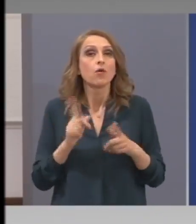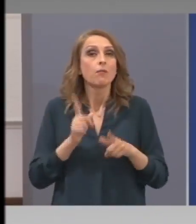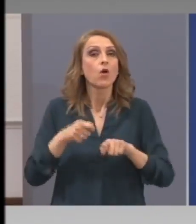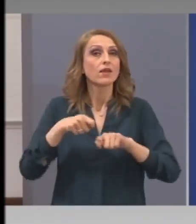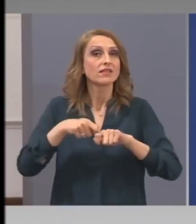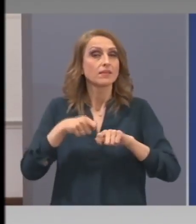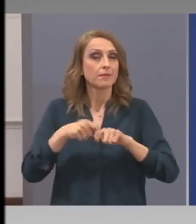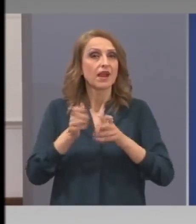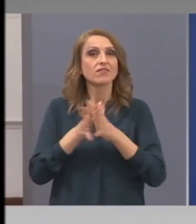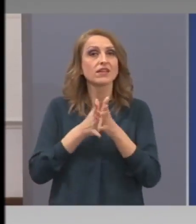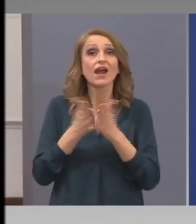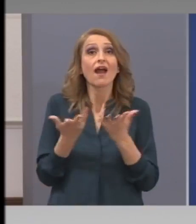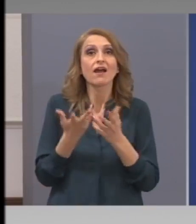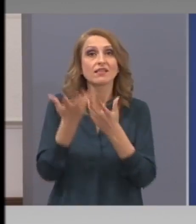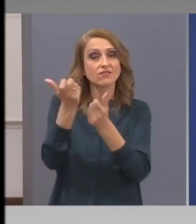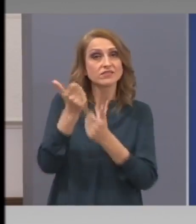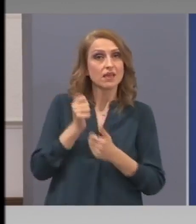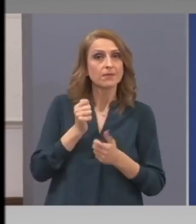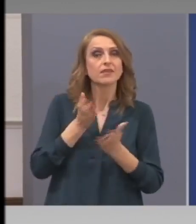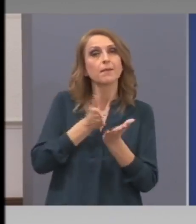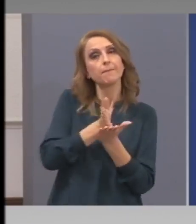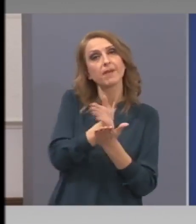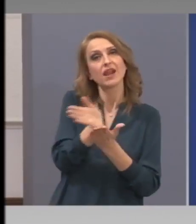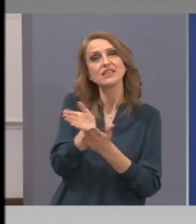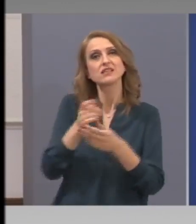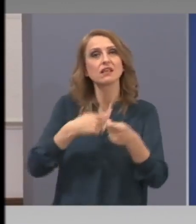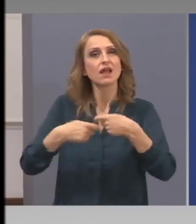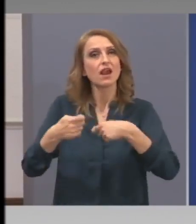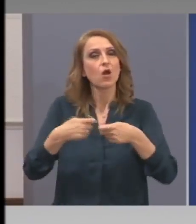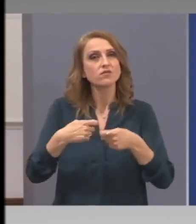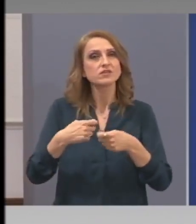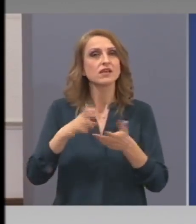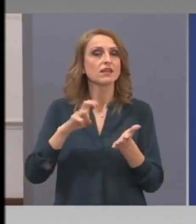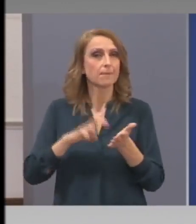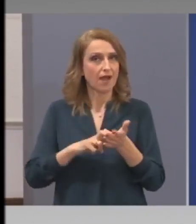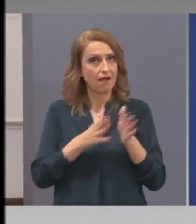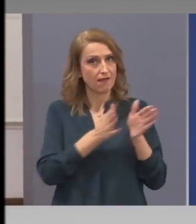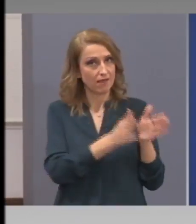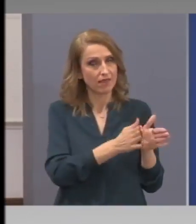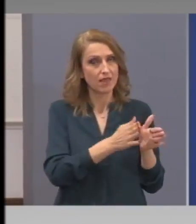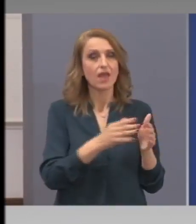ресурс през търговските банки с ганациите на ББРА по отношение на физическите лица